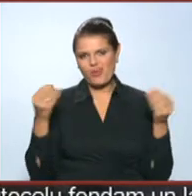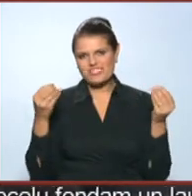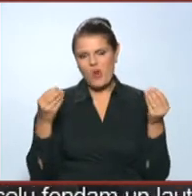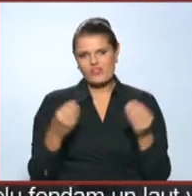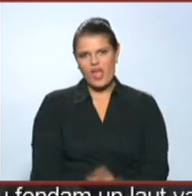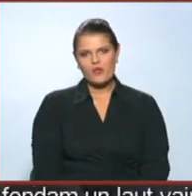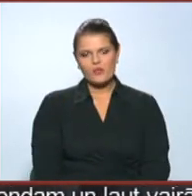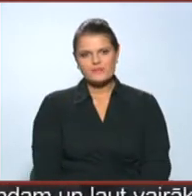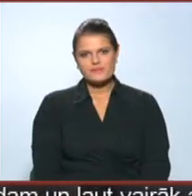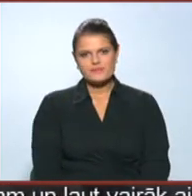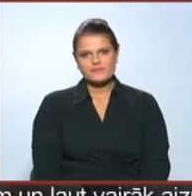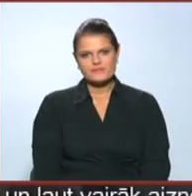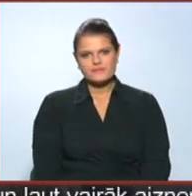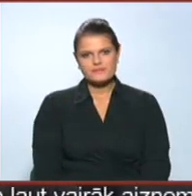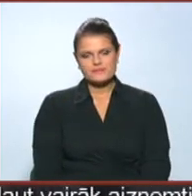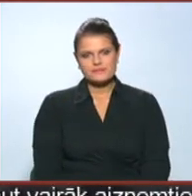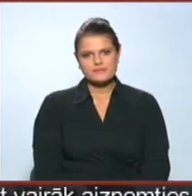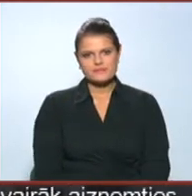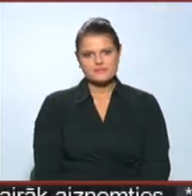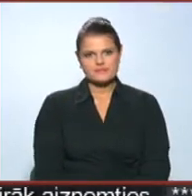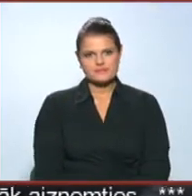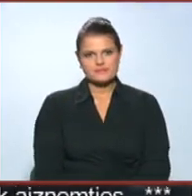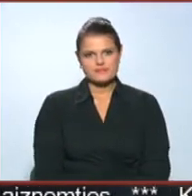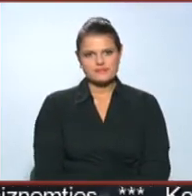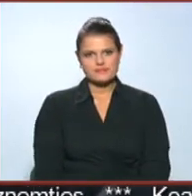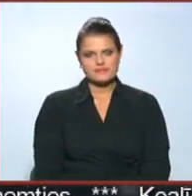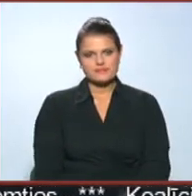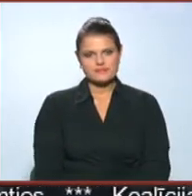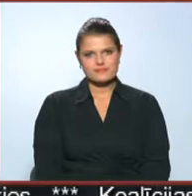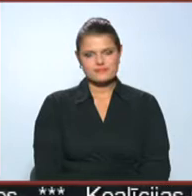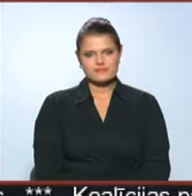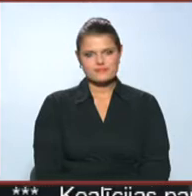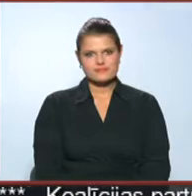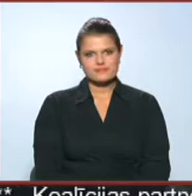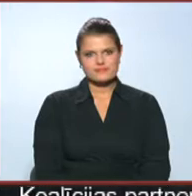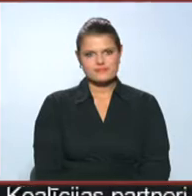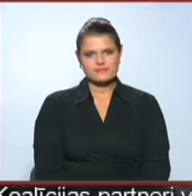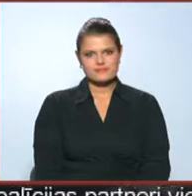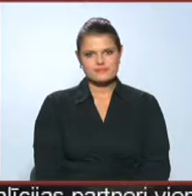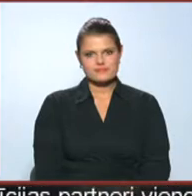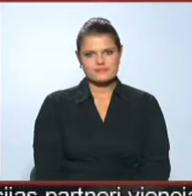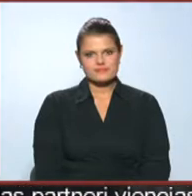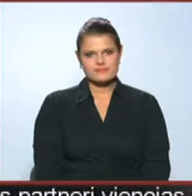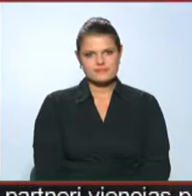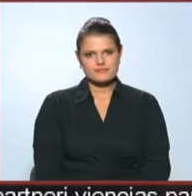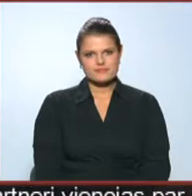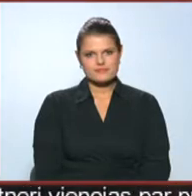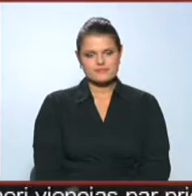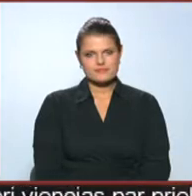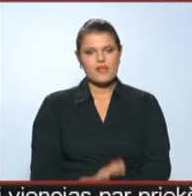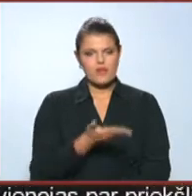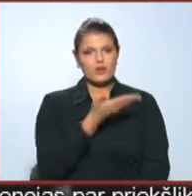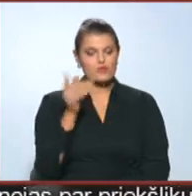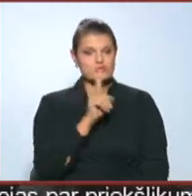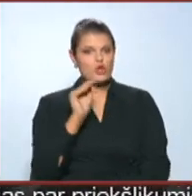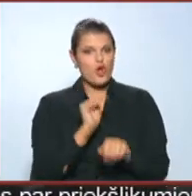Tas ir ļoti labi, jūs domājat, mēs arī kaut ko domājam. Jūs pēc esaties balsot par šo tādā arī projekti. Vai jums ir konkrēts priekšas par to, kā šeit